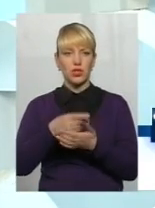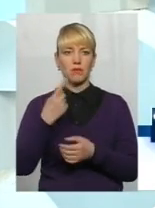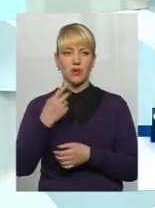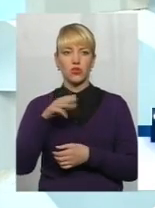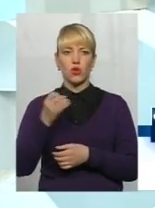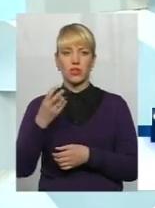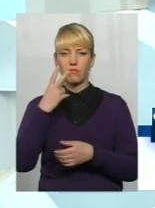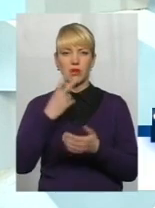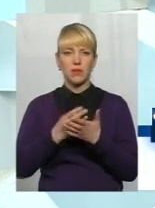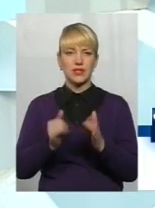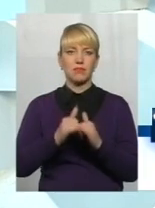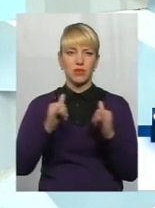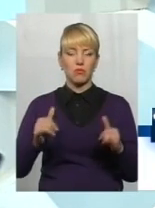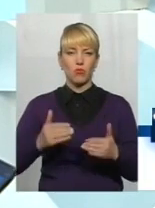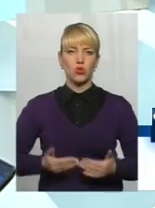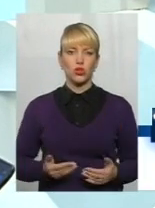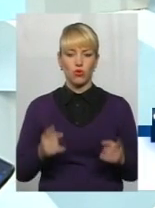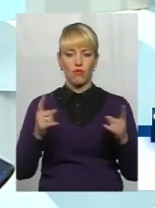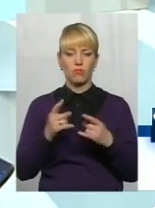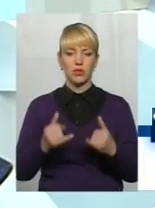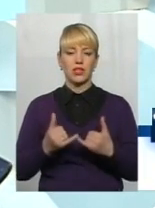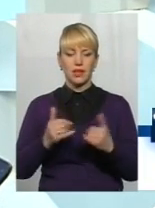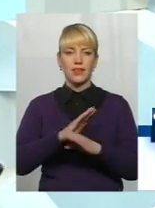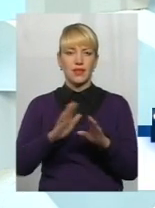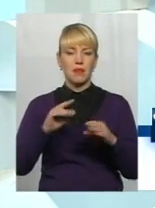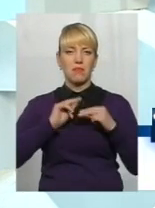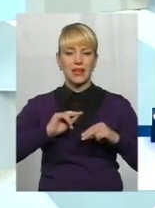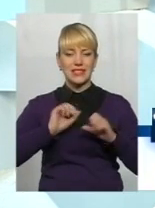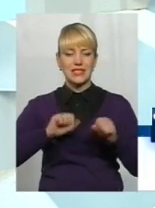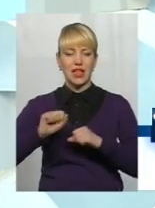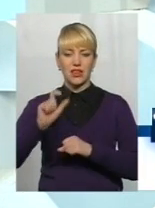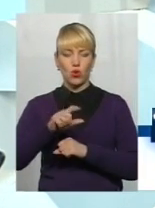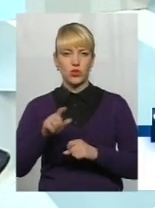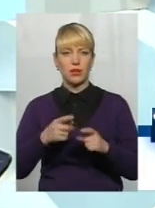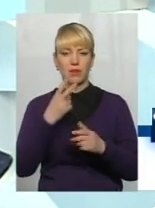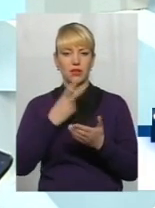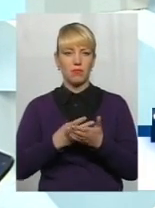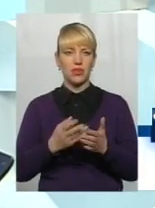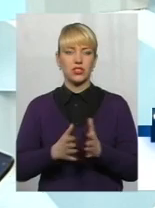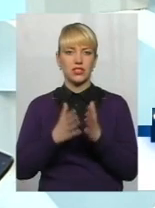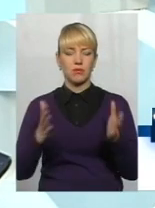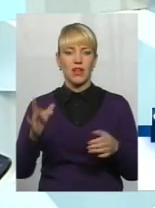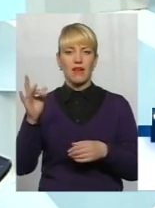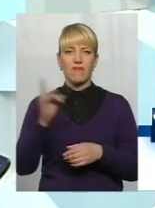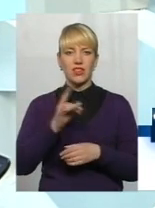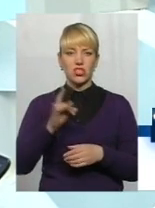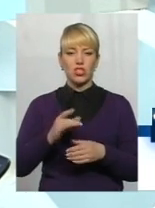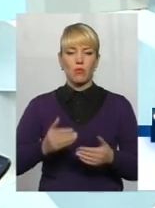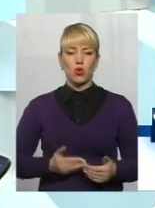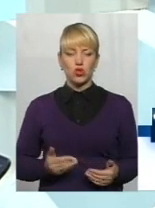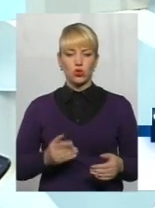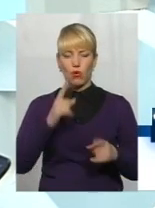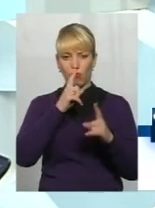передбачено збільшення прожиткового мінімуму для непрацездатних осіб, передбачено збільшення величини прожиткового мінімуму в